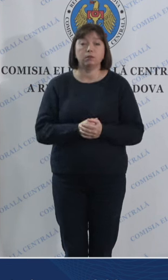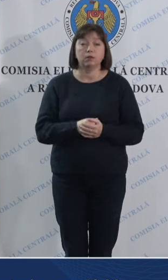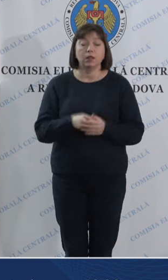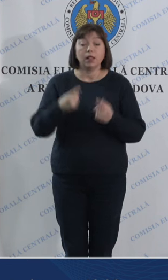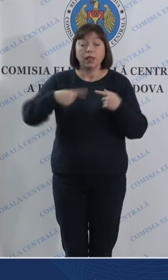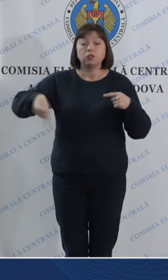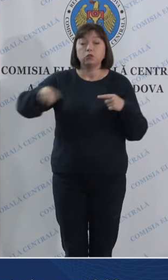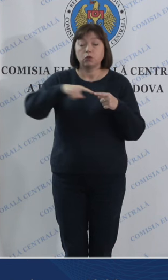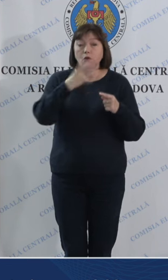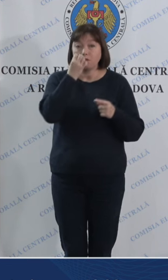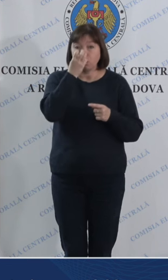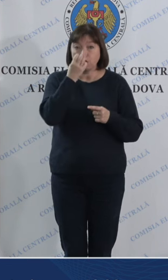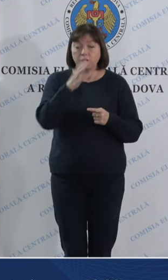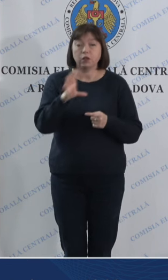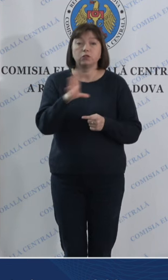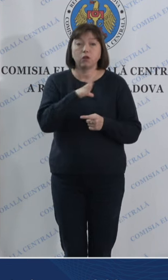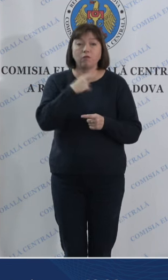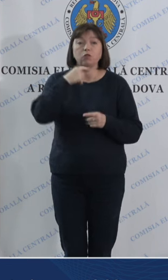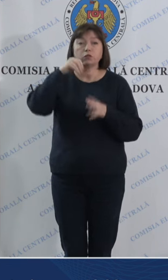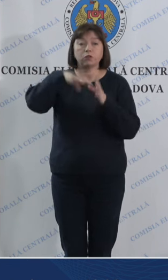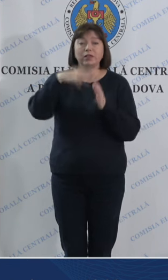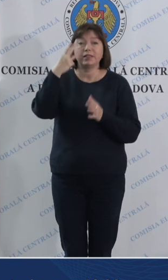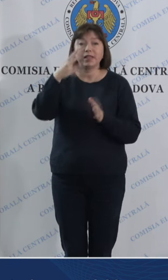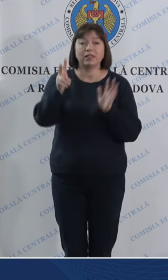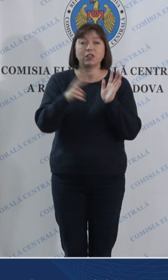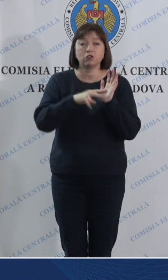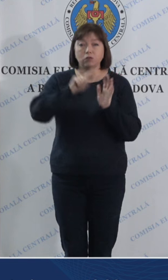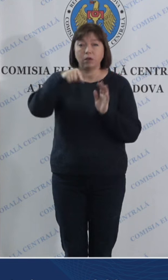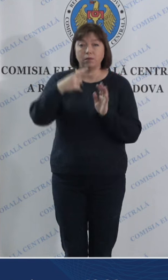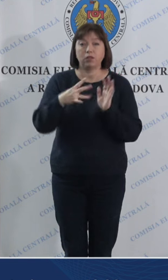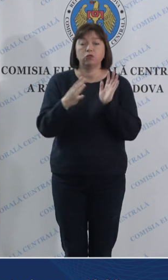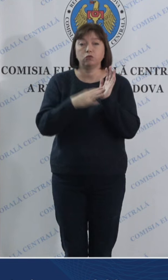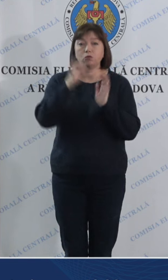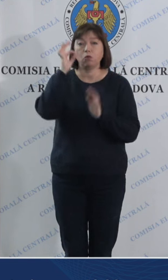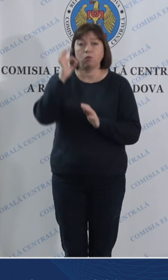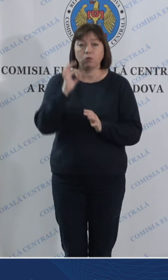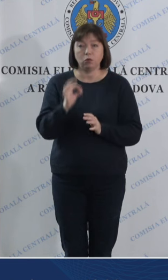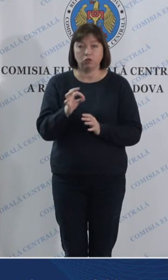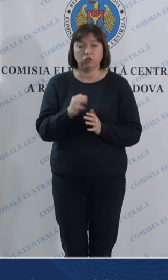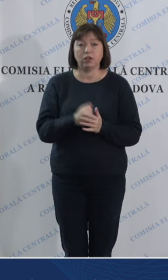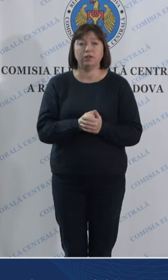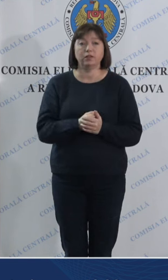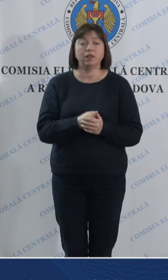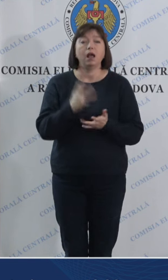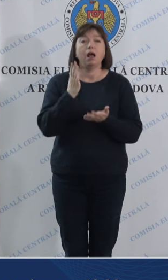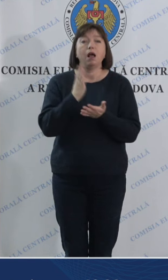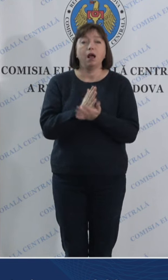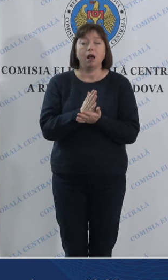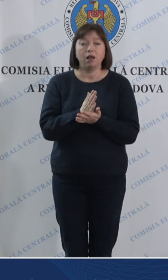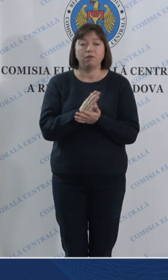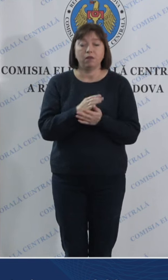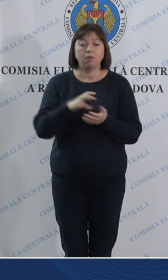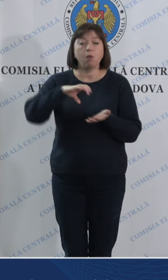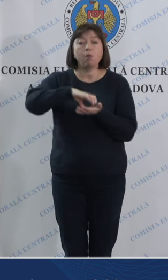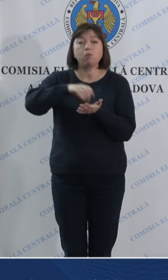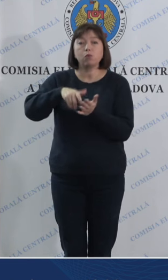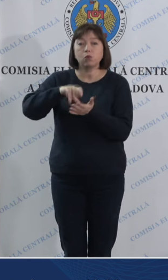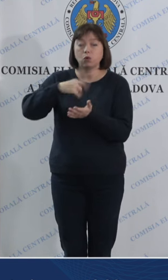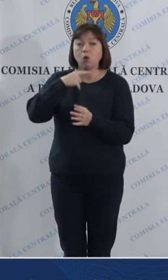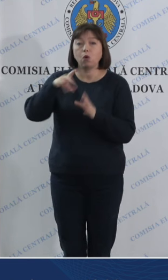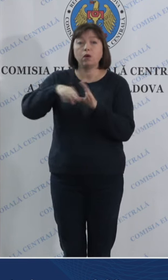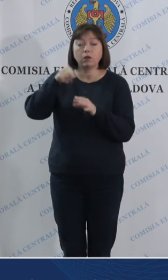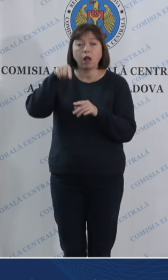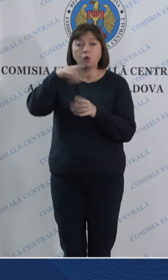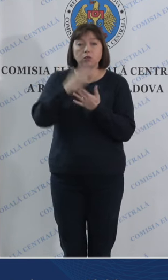circunscripția Florești, au votat 37,9%. Avem birouri electorale unde